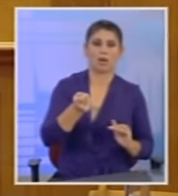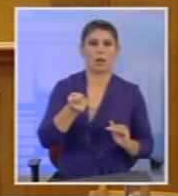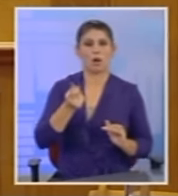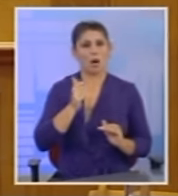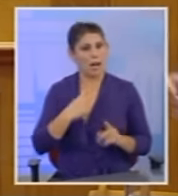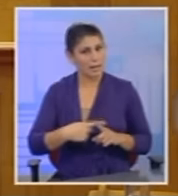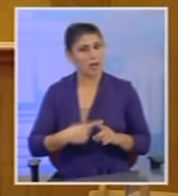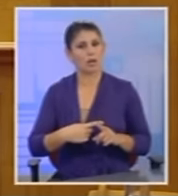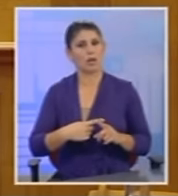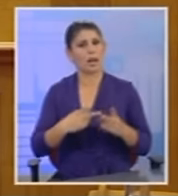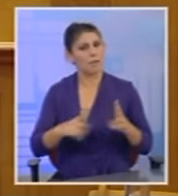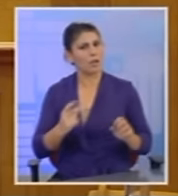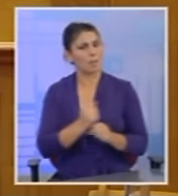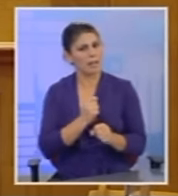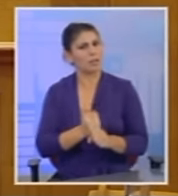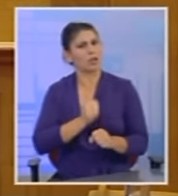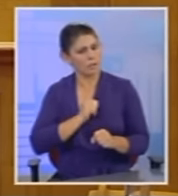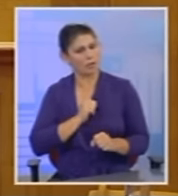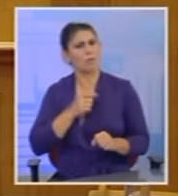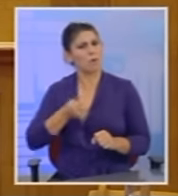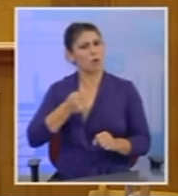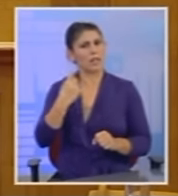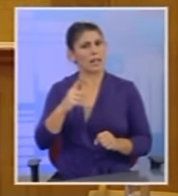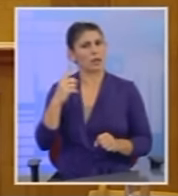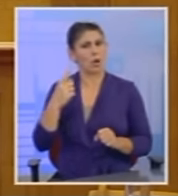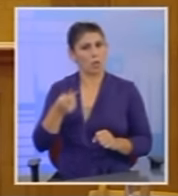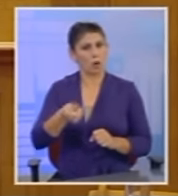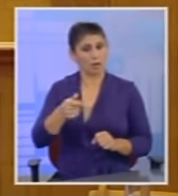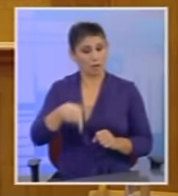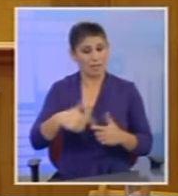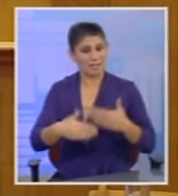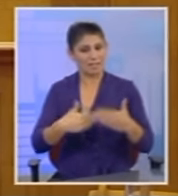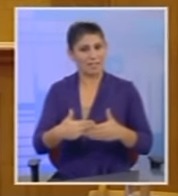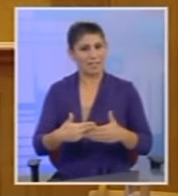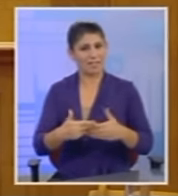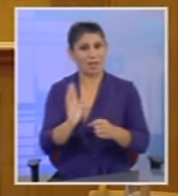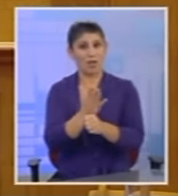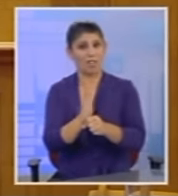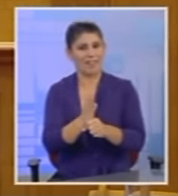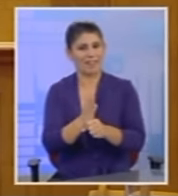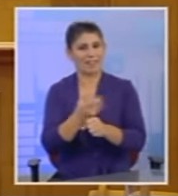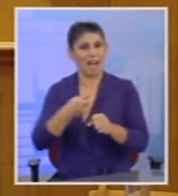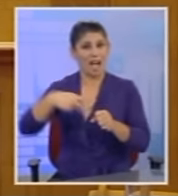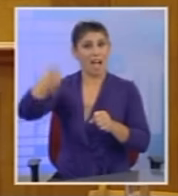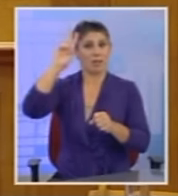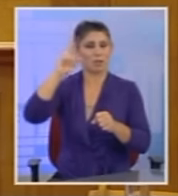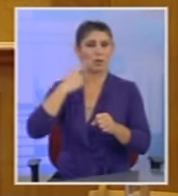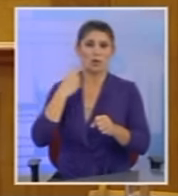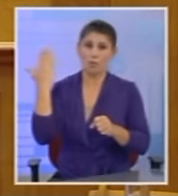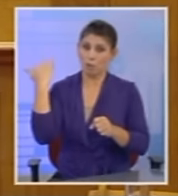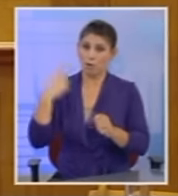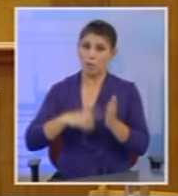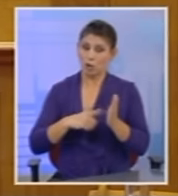ελευθένων επαγγελματιών όλων όσων χρωστούσαν τις εκατό δόσεις. Και σιγά σιγά αρχίζετε και εσείς οι ίδιοι το αποδομείτε. Αυξήσατε το επιτόκιο στο προηγούμενο νομοσχέδιο